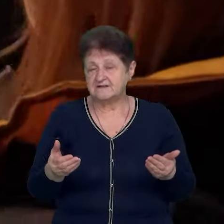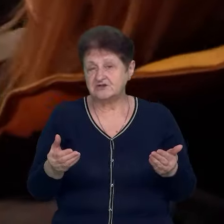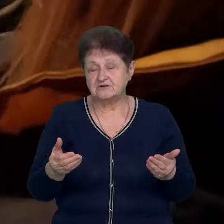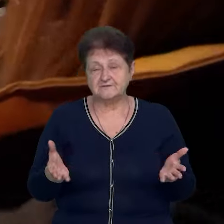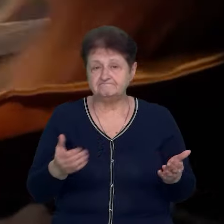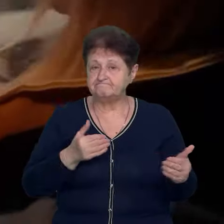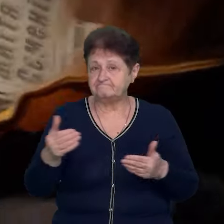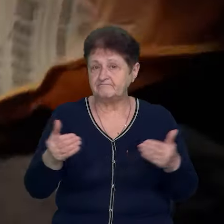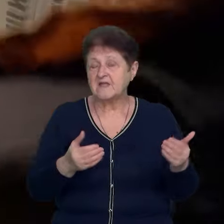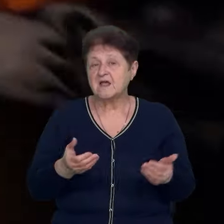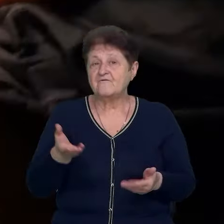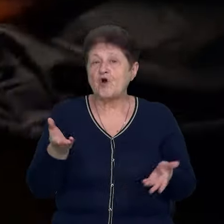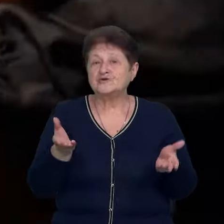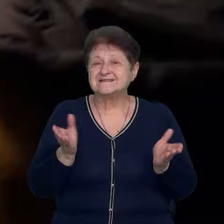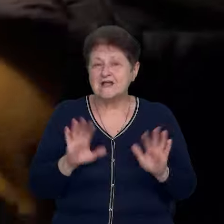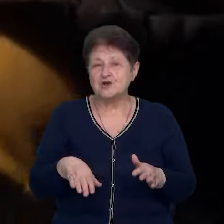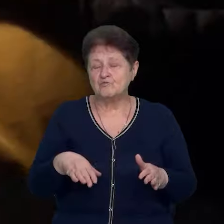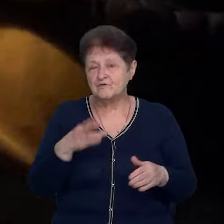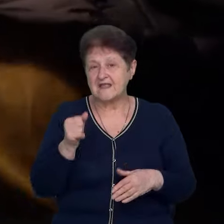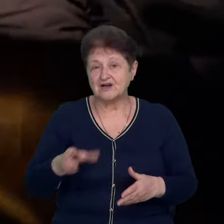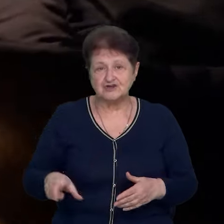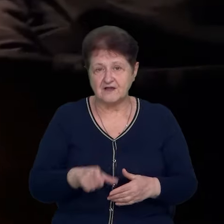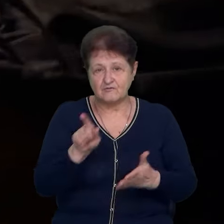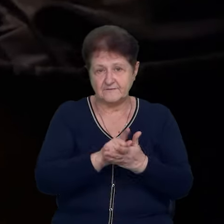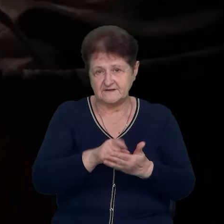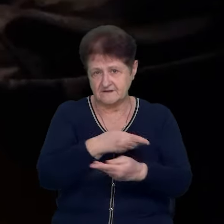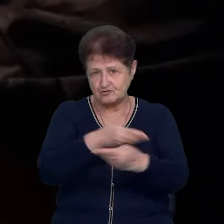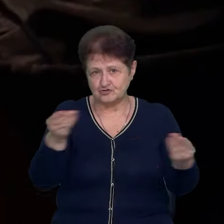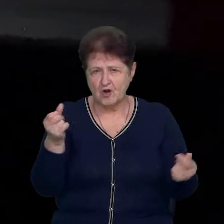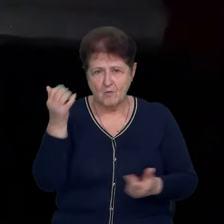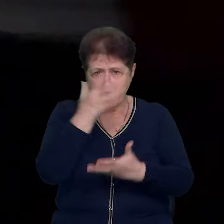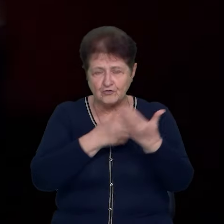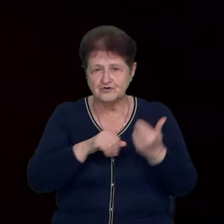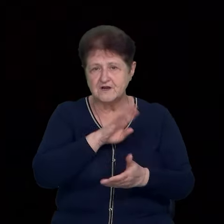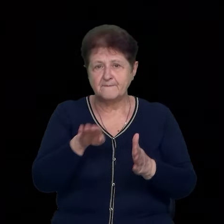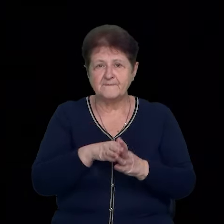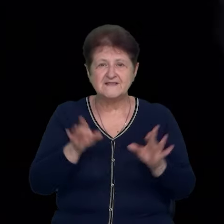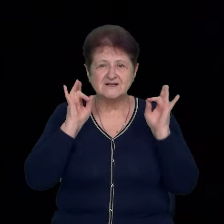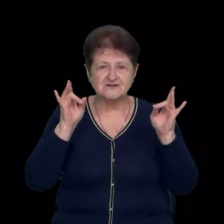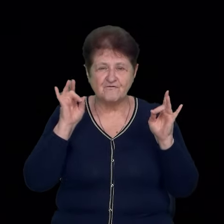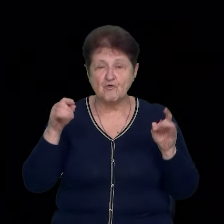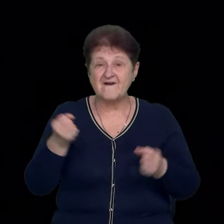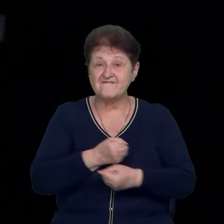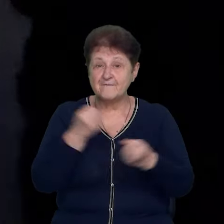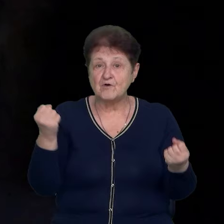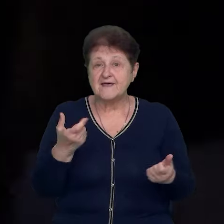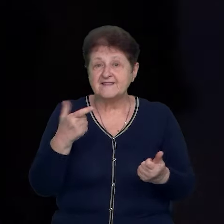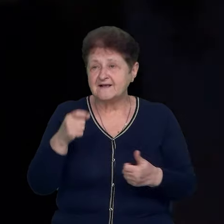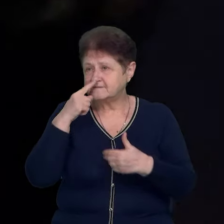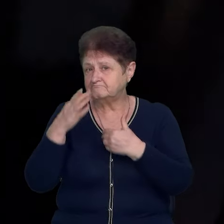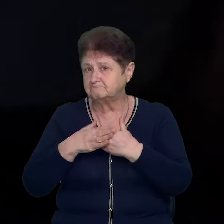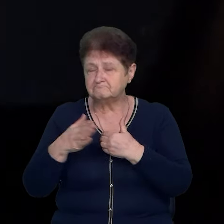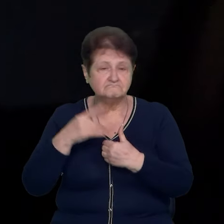В останньому на шляху селі кореспонденцію та пенсії розносять по ночі під звуки вибухів. Десь поблизу триває